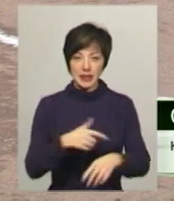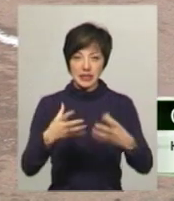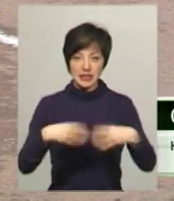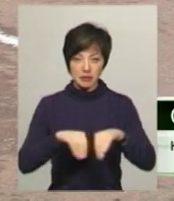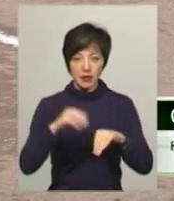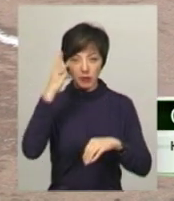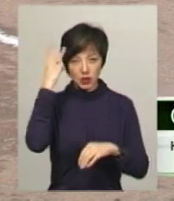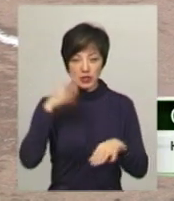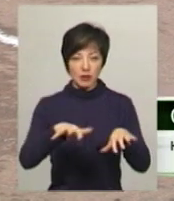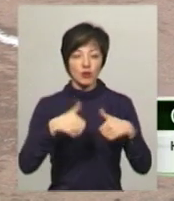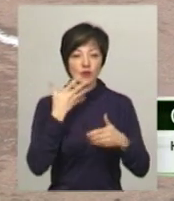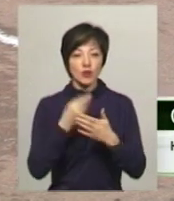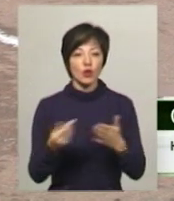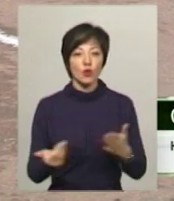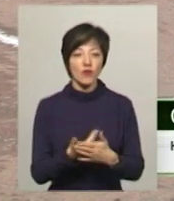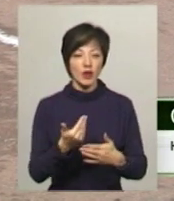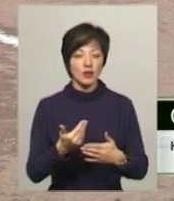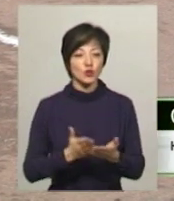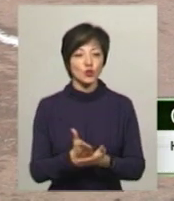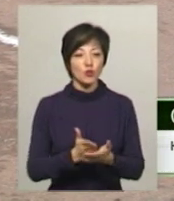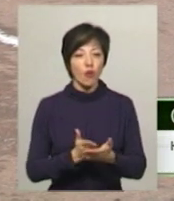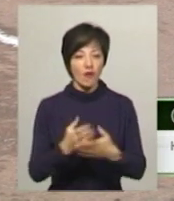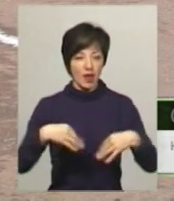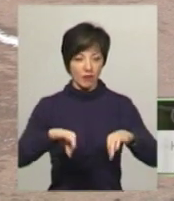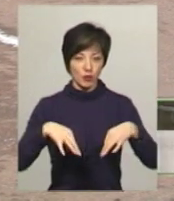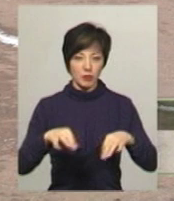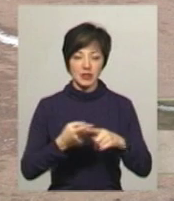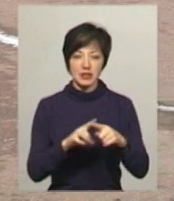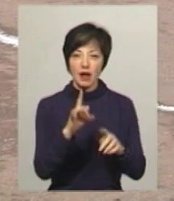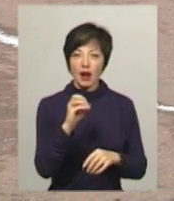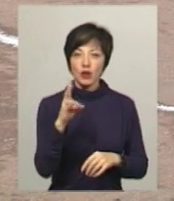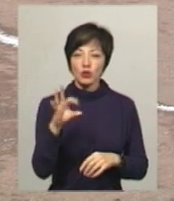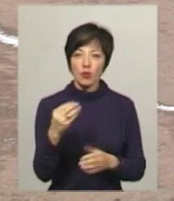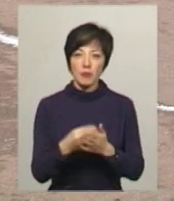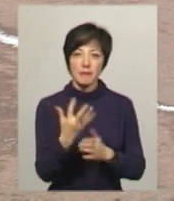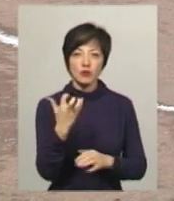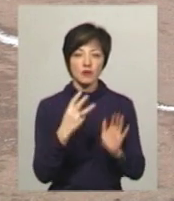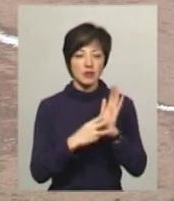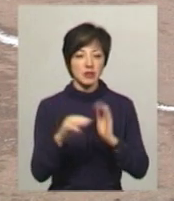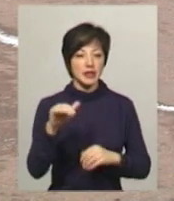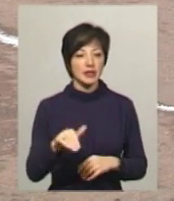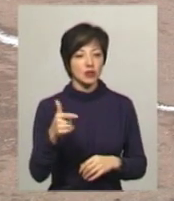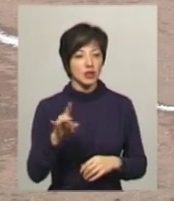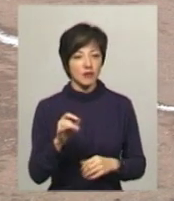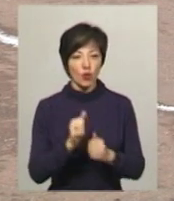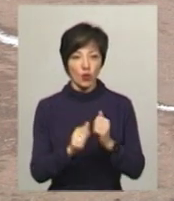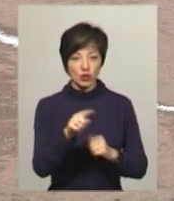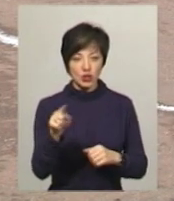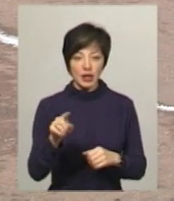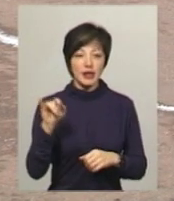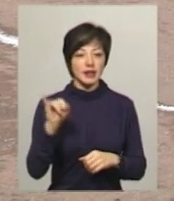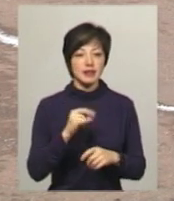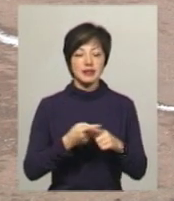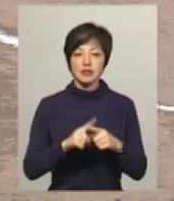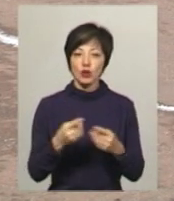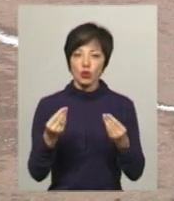сьогодні заберуть свої нові медичні службові машини. Це «Рено» вартістю 580 тисяч гривень кожна. І